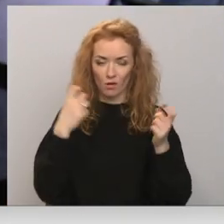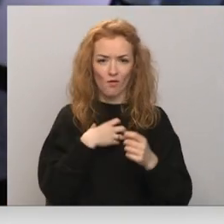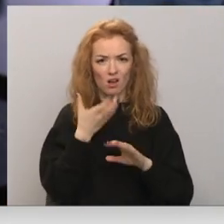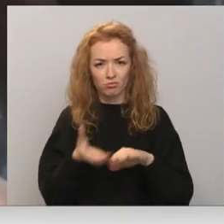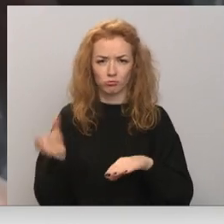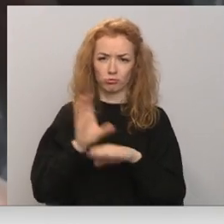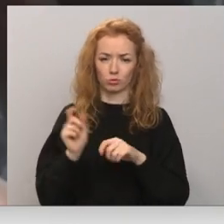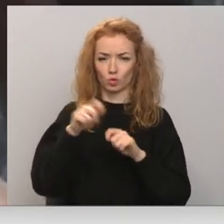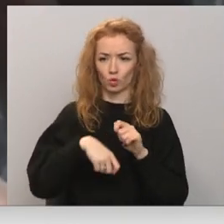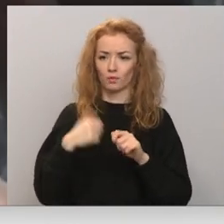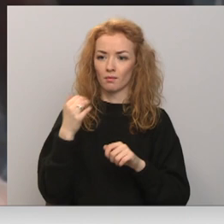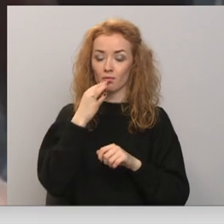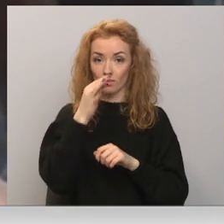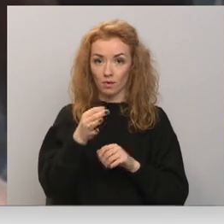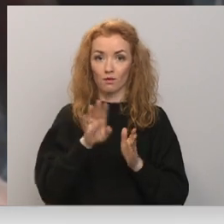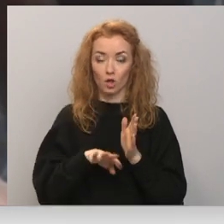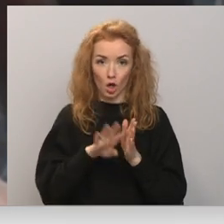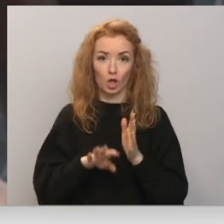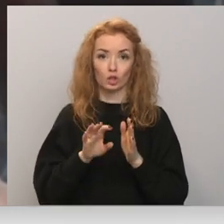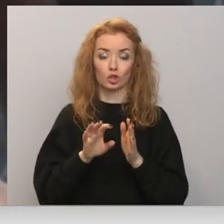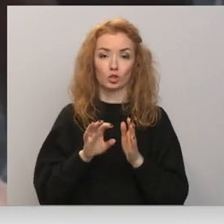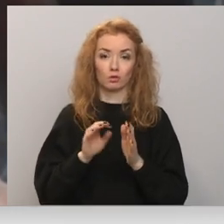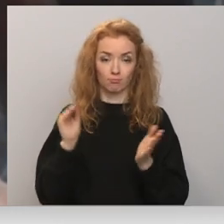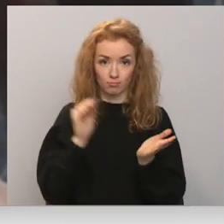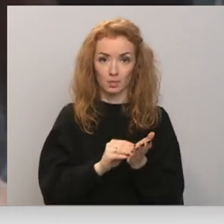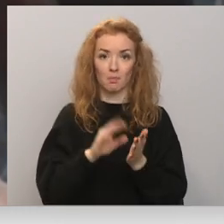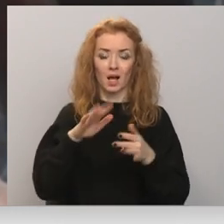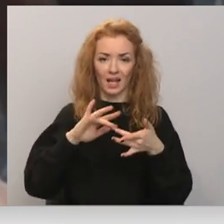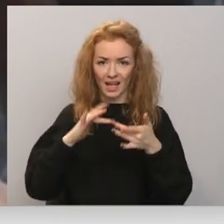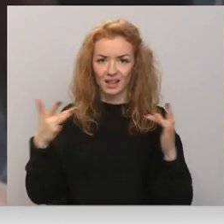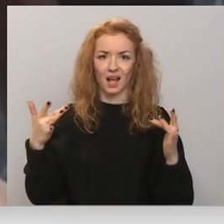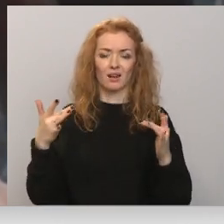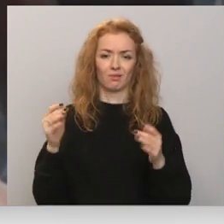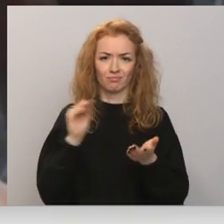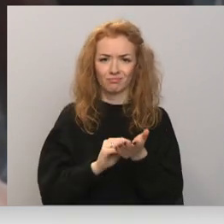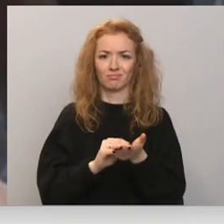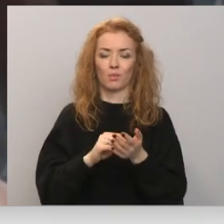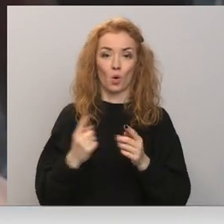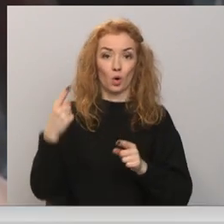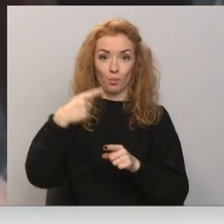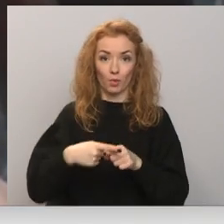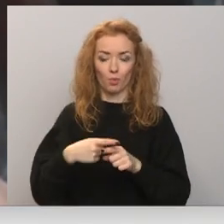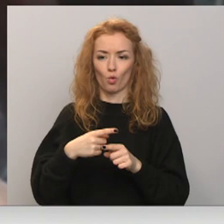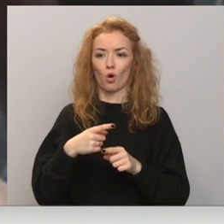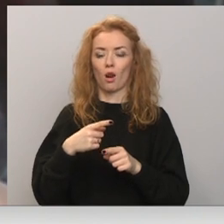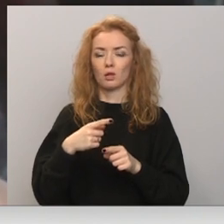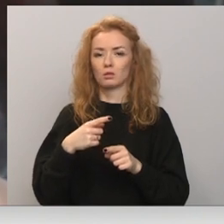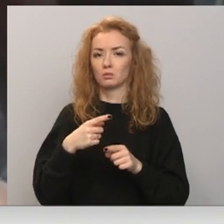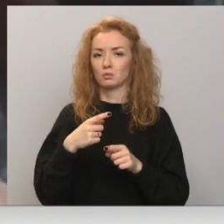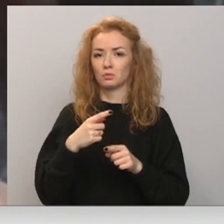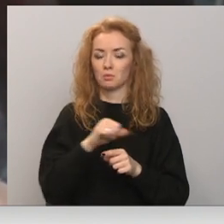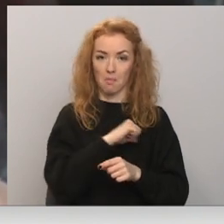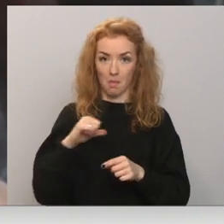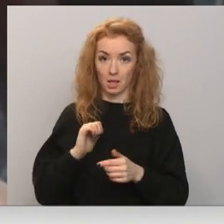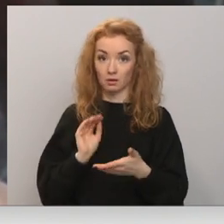pārkāks sots. Ejam laikam līdzi un ieliekam tieši par internetiem, par visiem šitiem. Pirmo reizi, pats